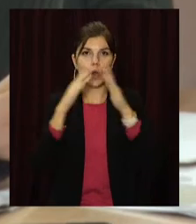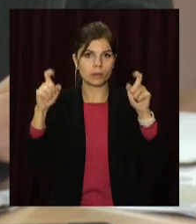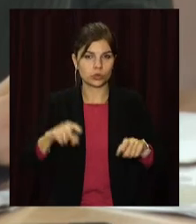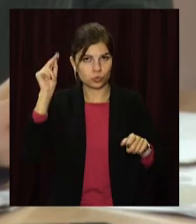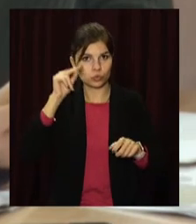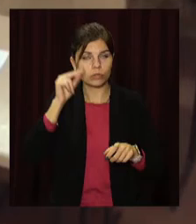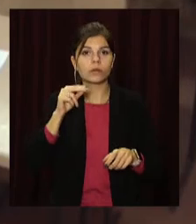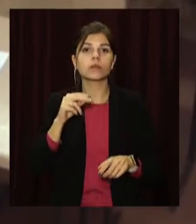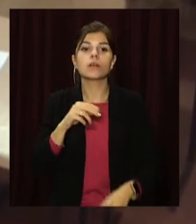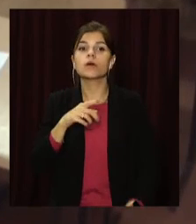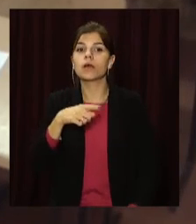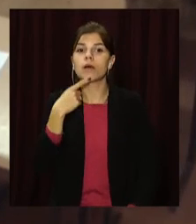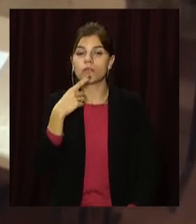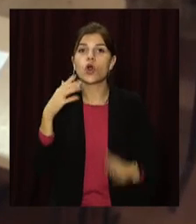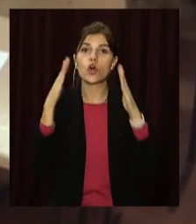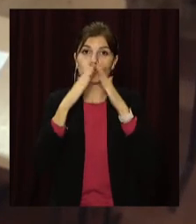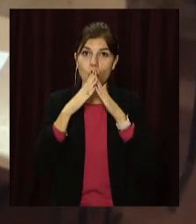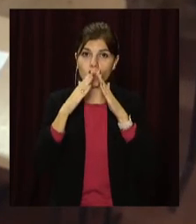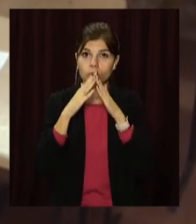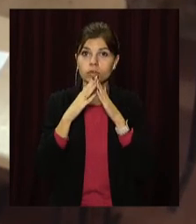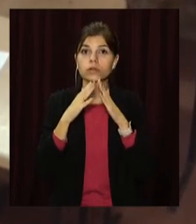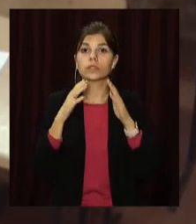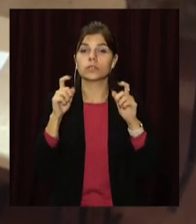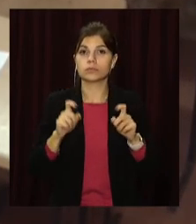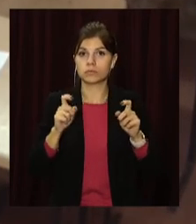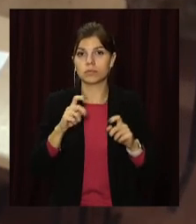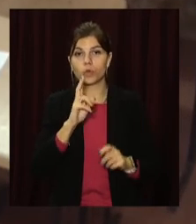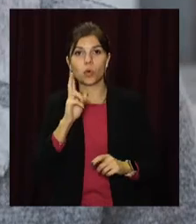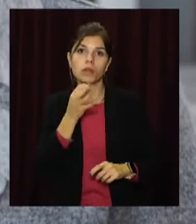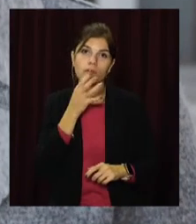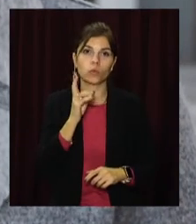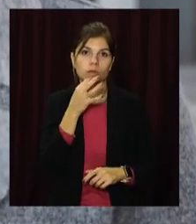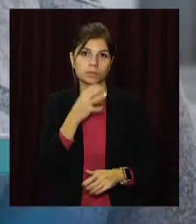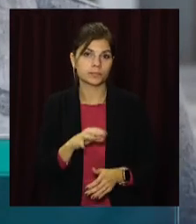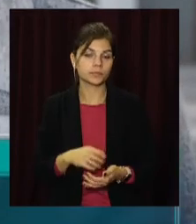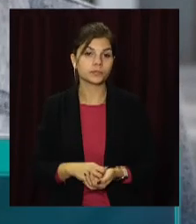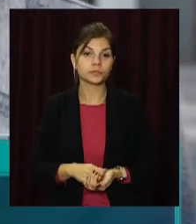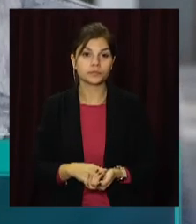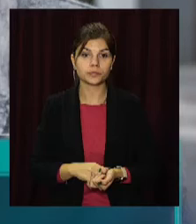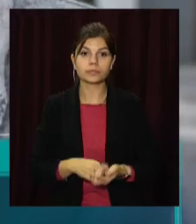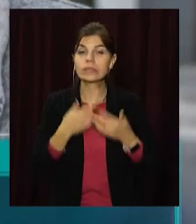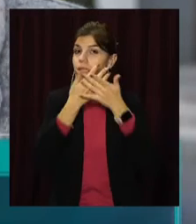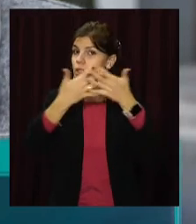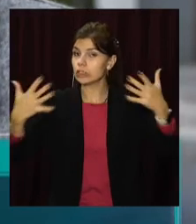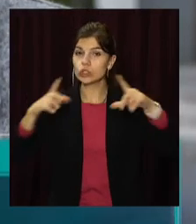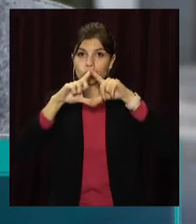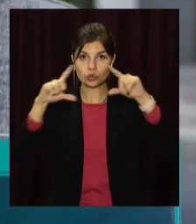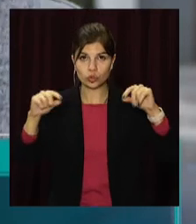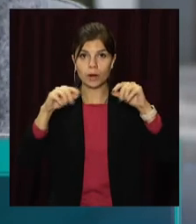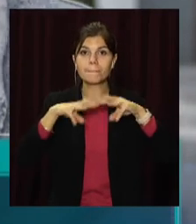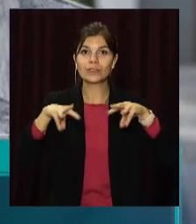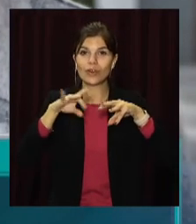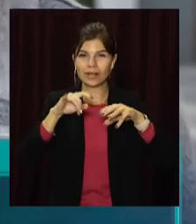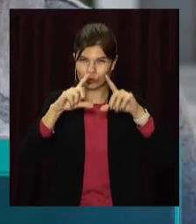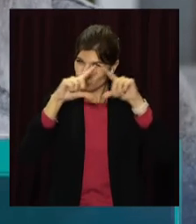школі краще. Уроки вдома виконують учні двох закладів. Інші заклади освіти міської ради